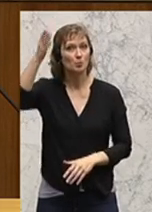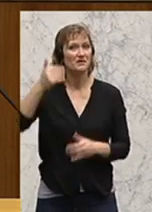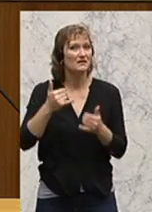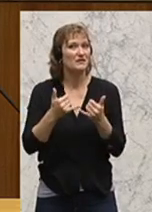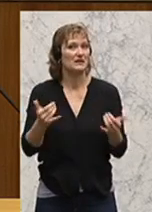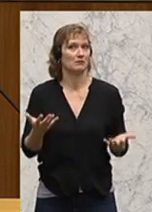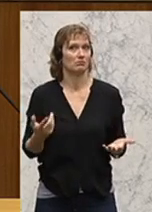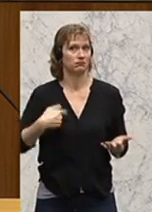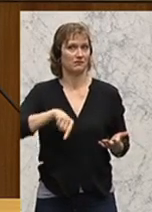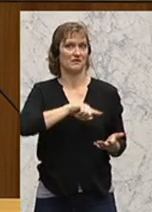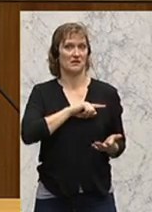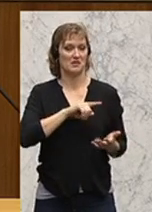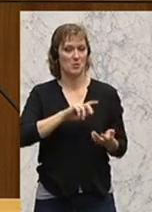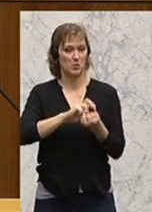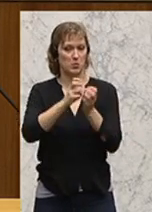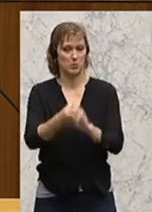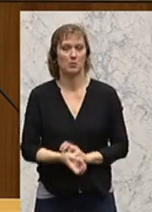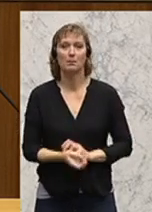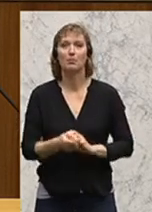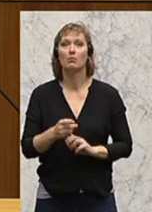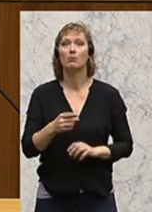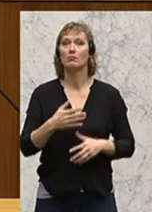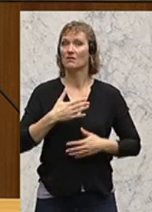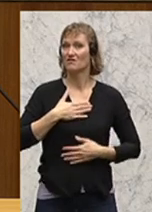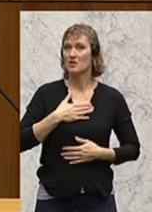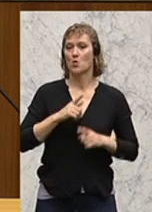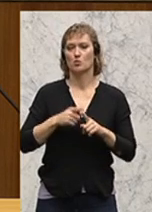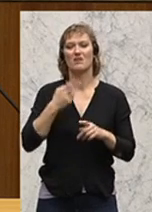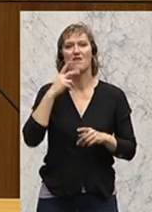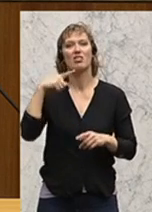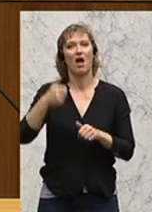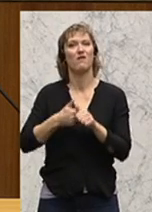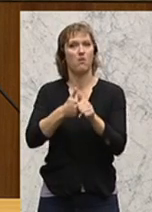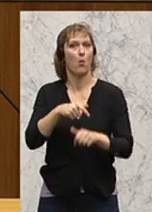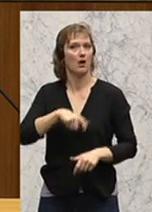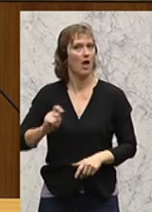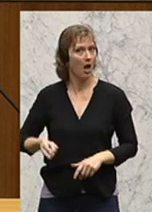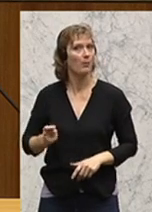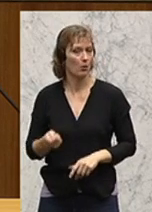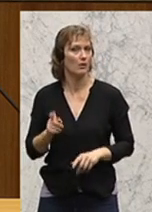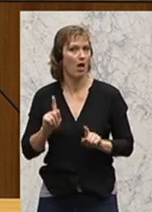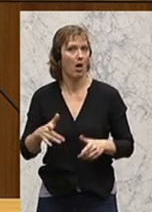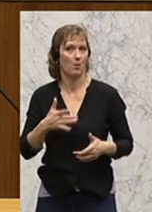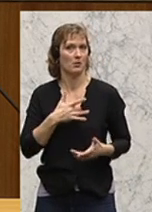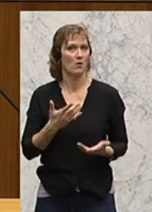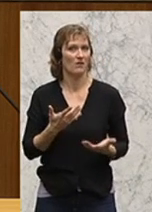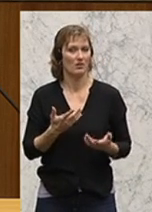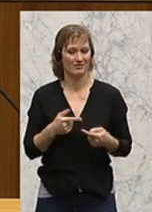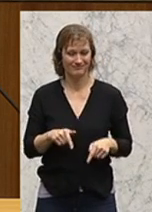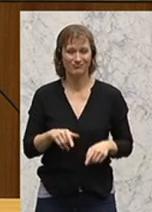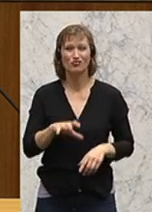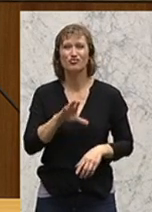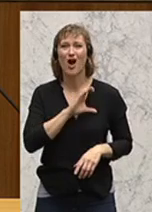was wir daraus machen, es wird ja an uns und an unsere Nachfolgerinnen und Nachfolger legen, wie man diese